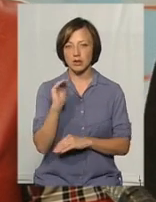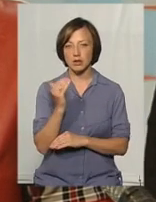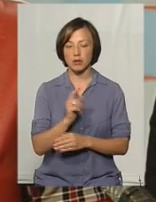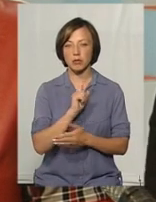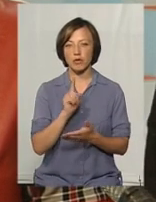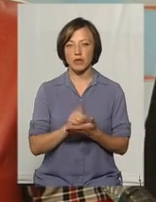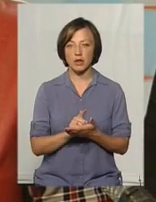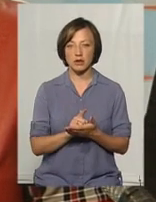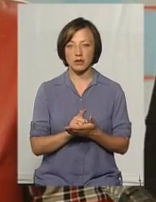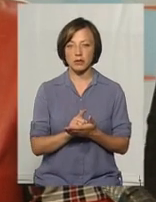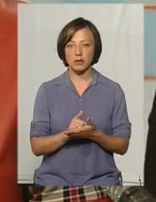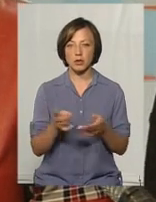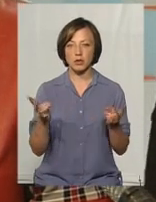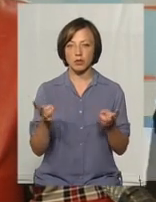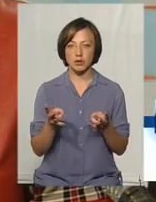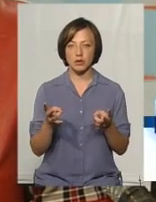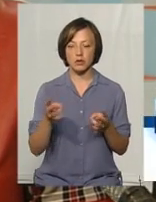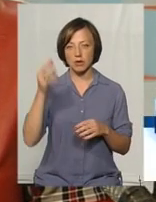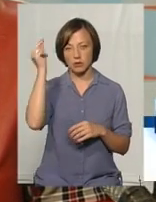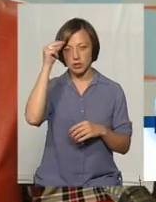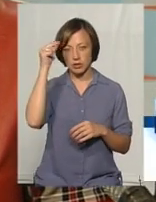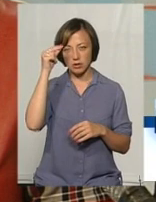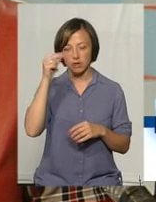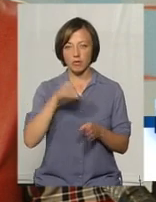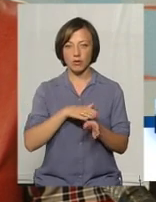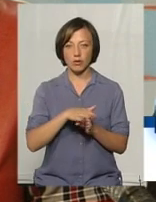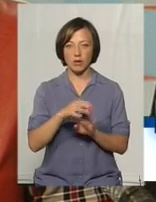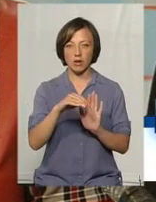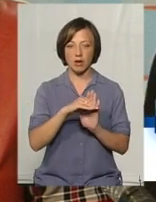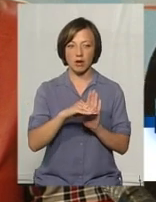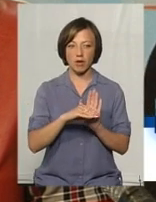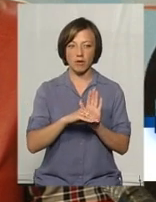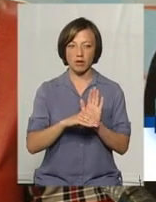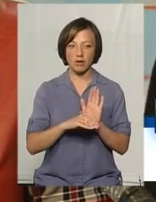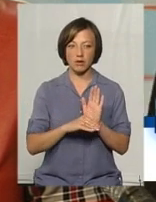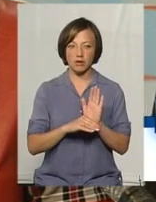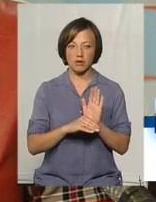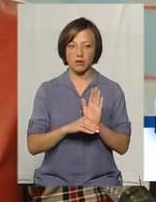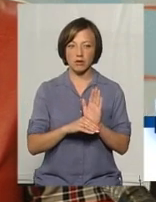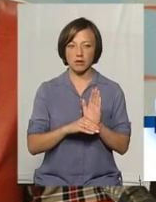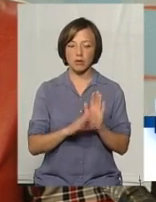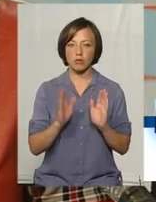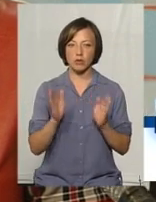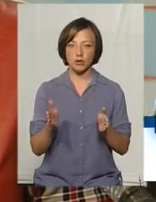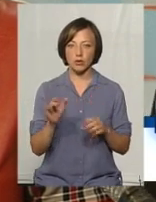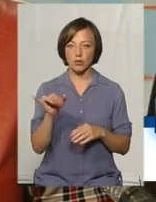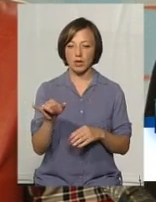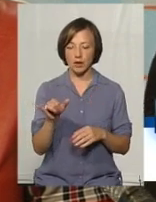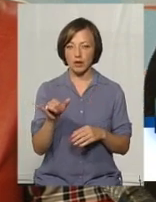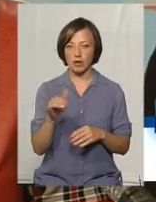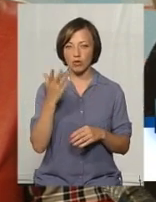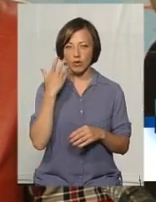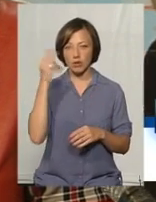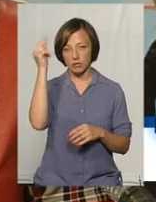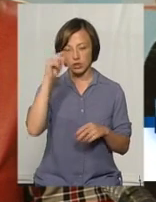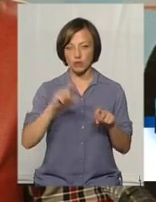потребує навчитися, додержуватися графіка, то, яке буде в неї присутній, коли